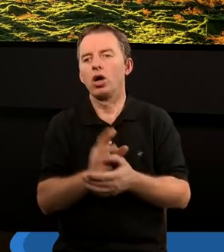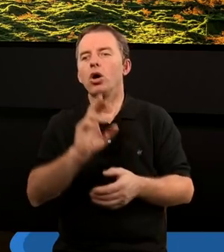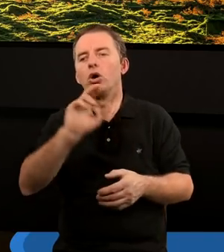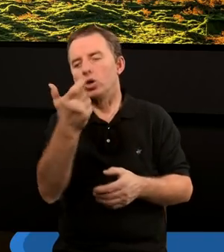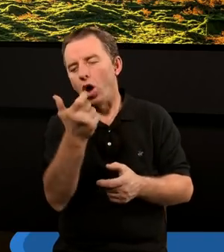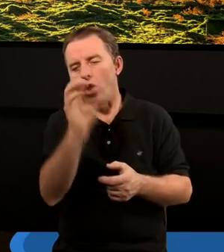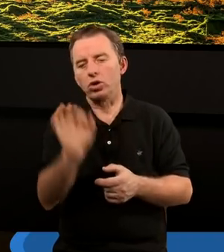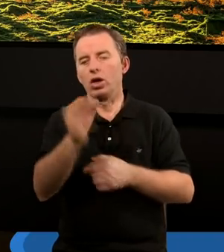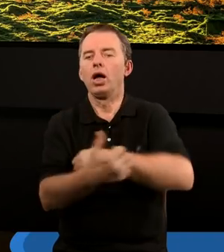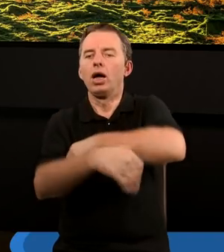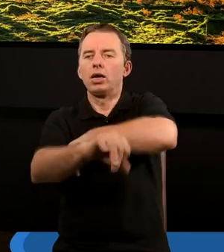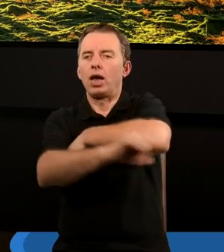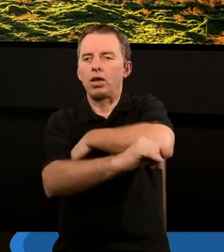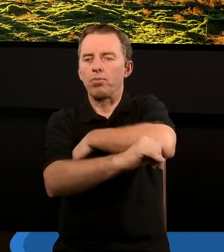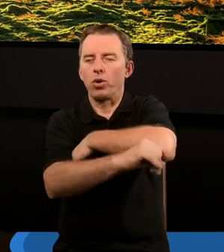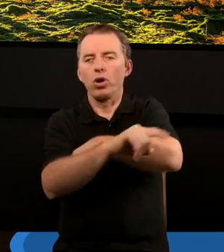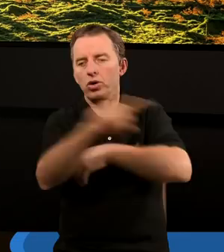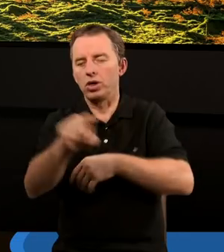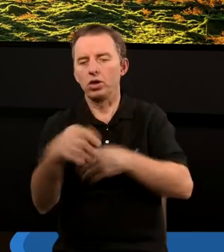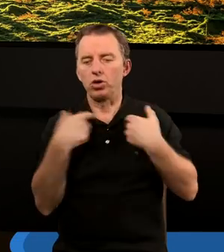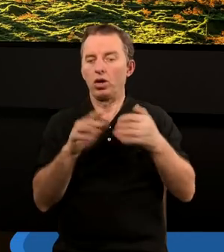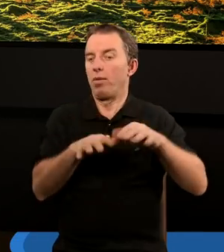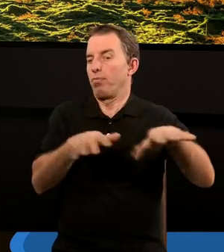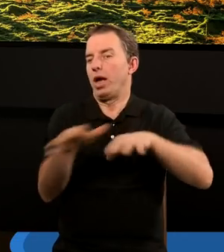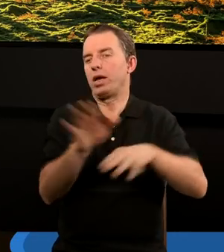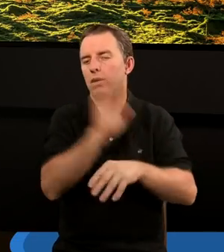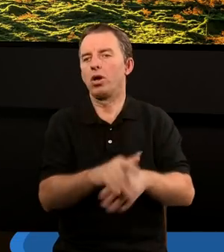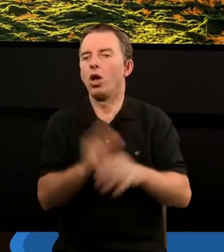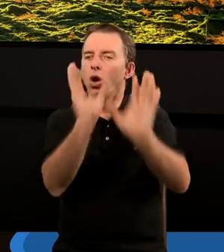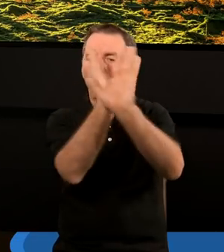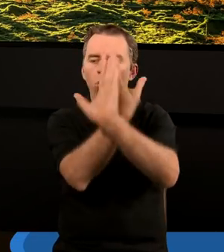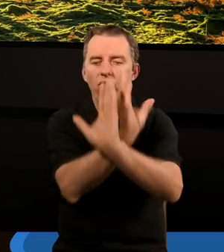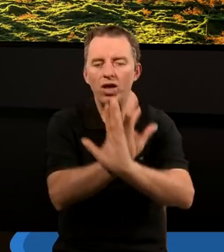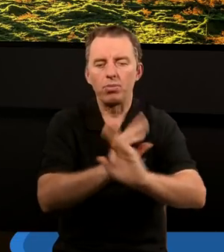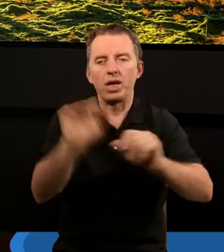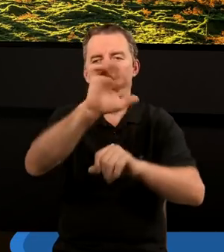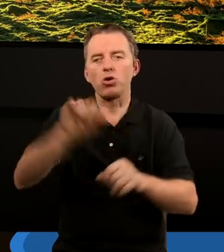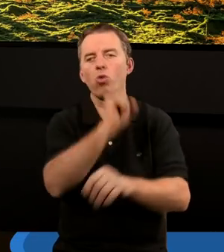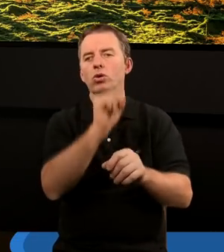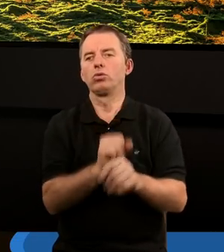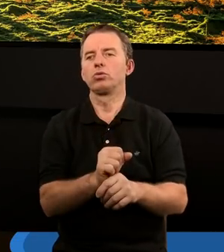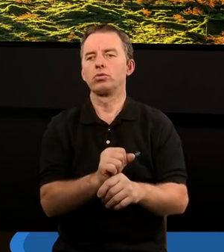coś zastępuje w ich życiu miejsce Boga, coś, co uwielbiają